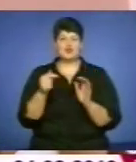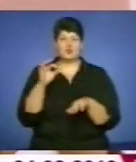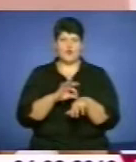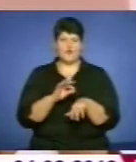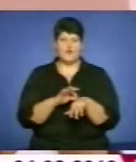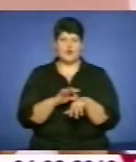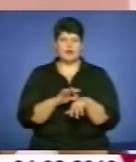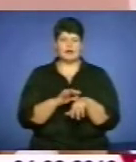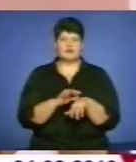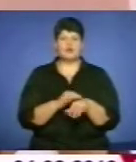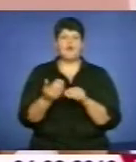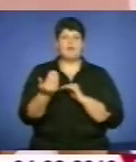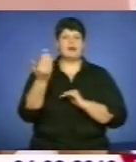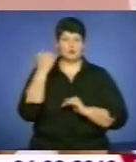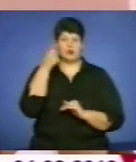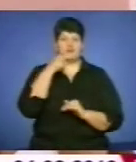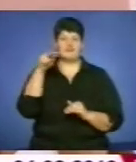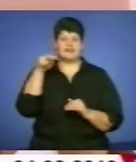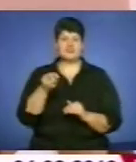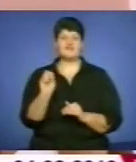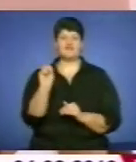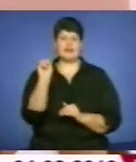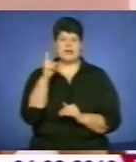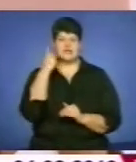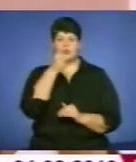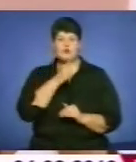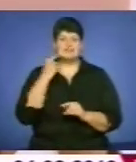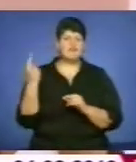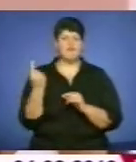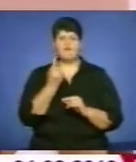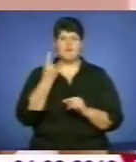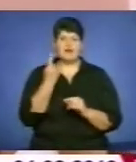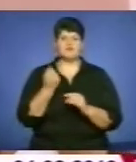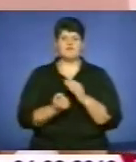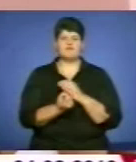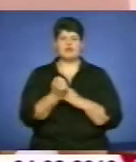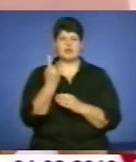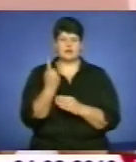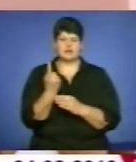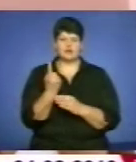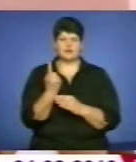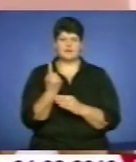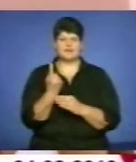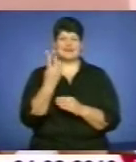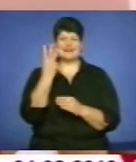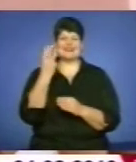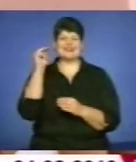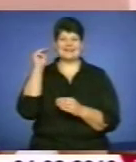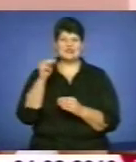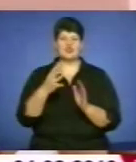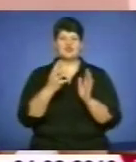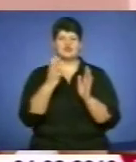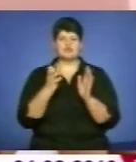в минулому році, 2012 році, вперше виявлено 3437